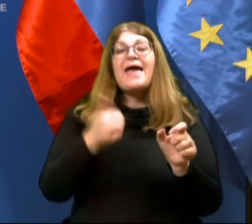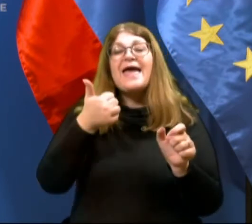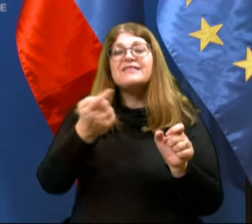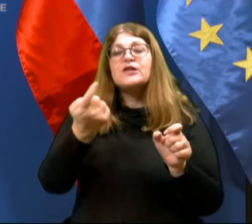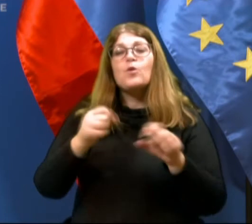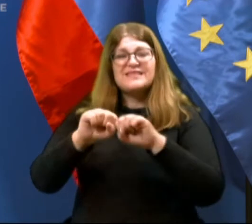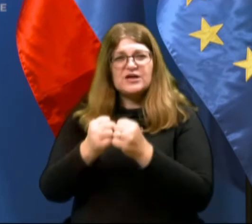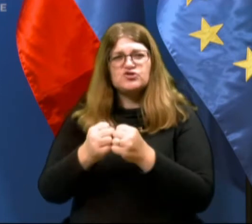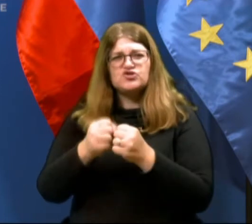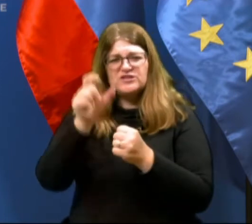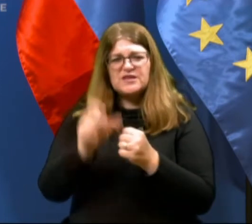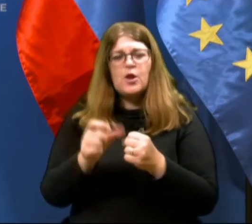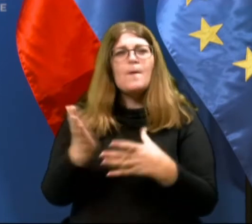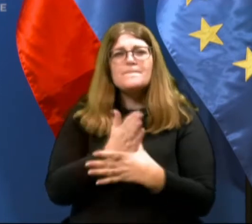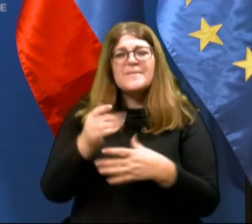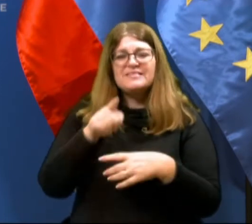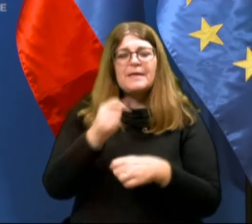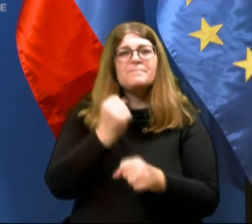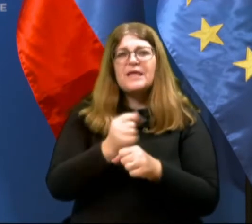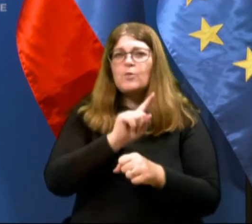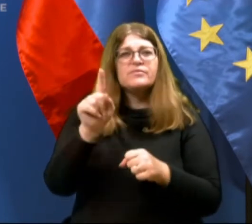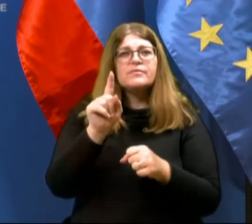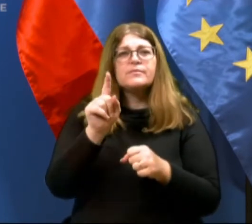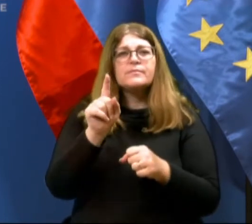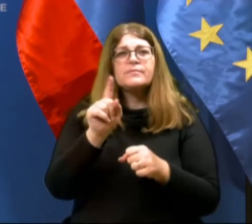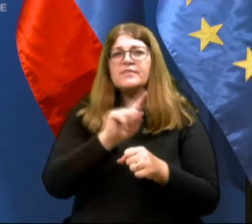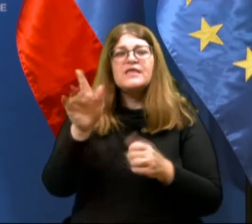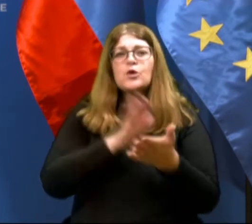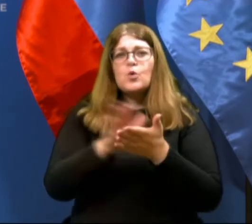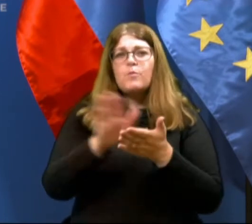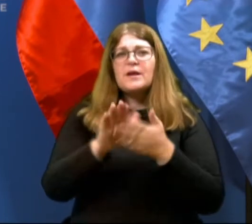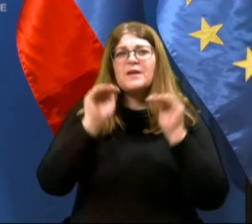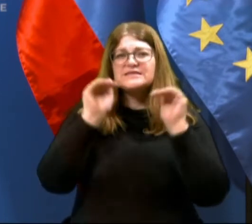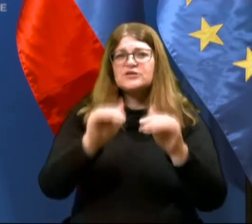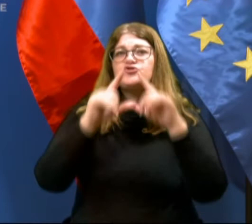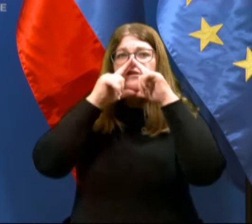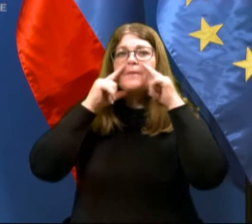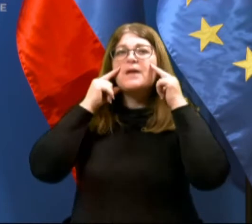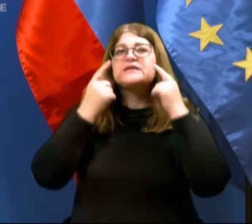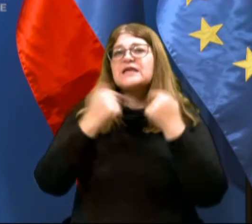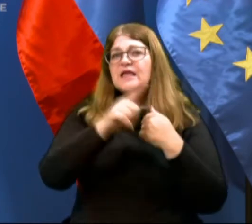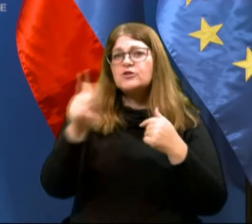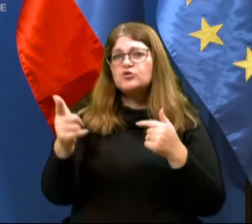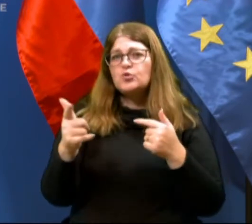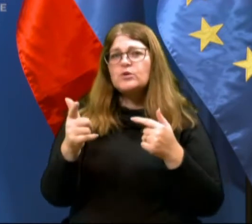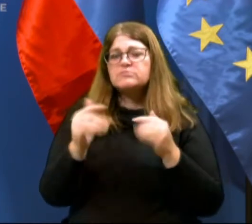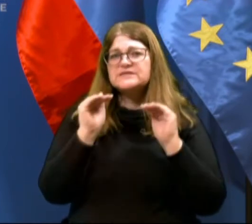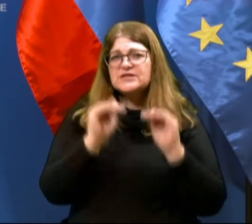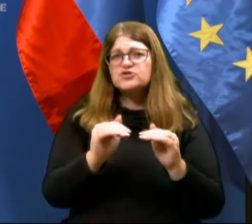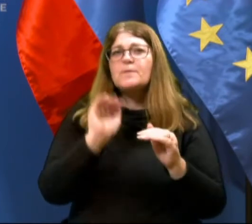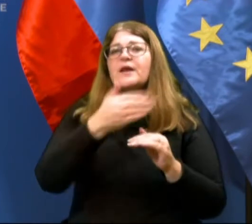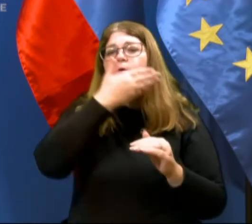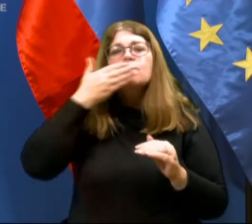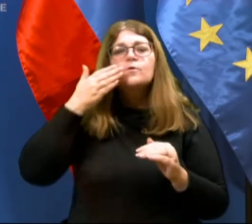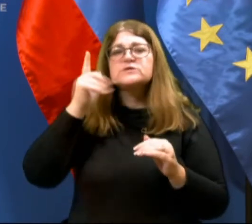kršiteljev tem dejanjem uporabljal zaščitne maske ali drugega zaščitnega sredstva preko ust